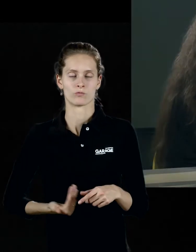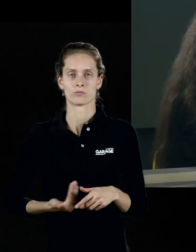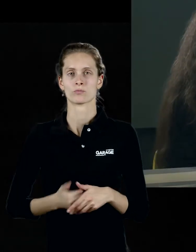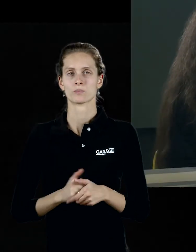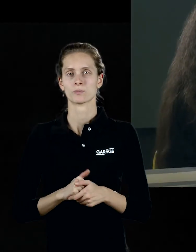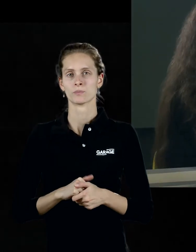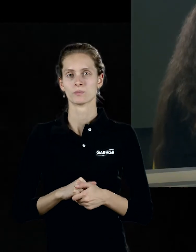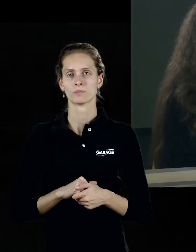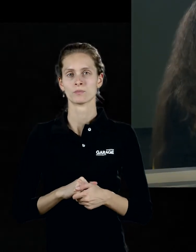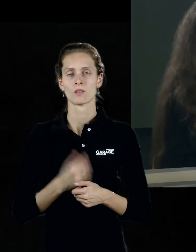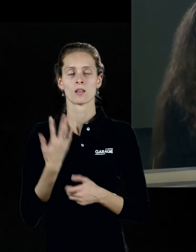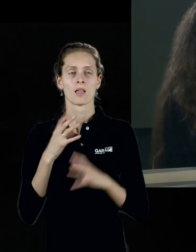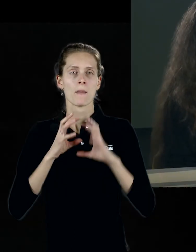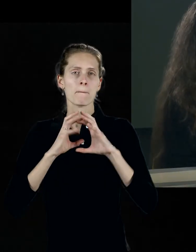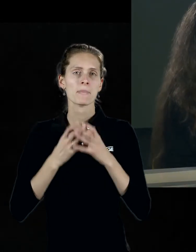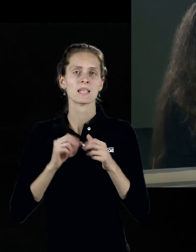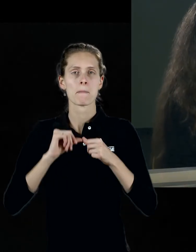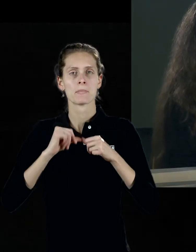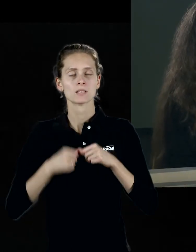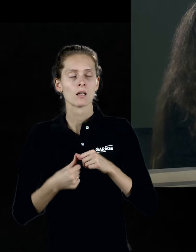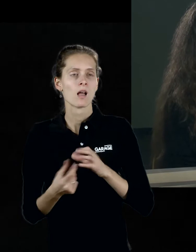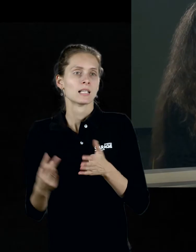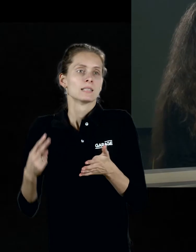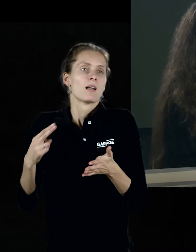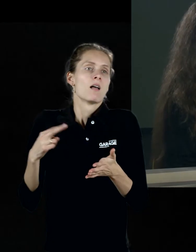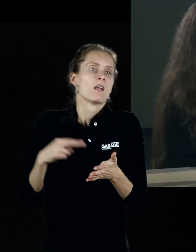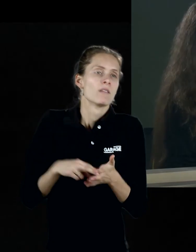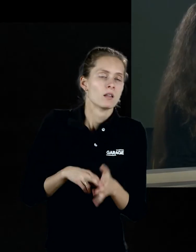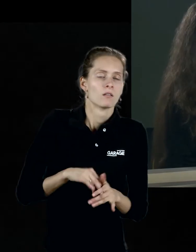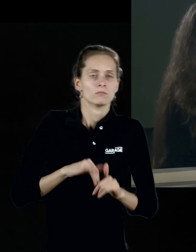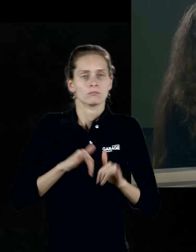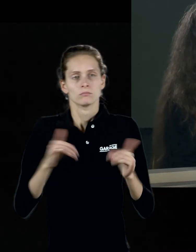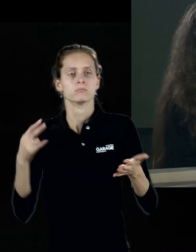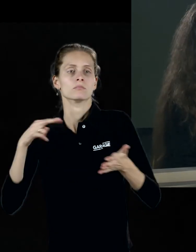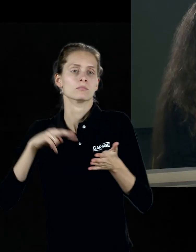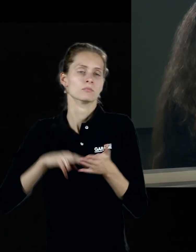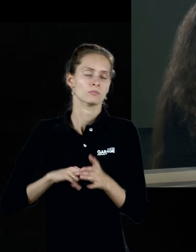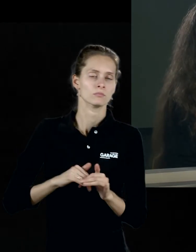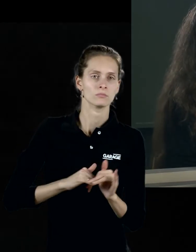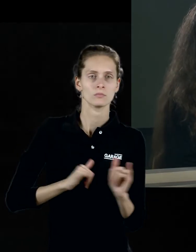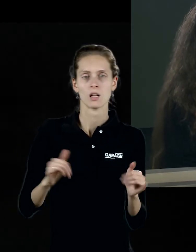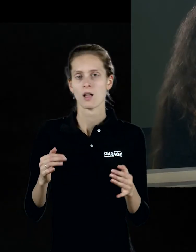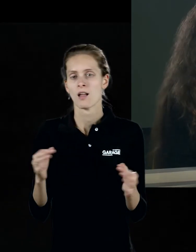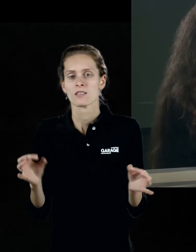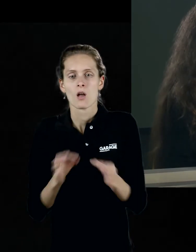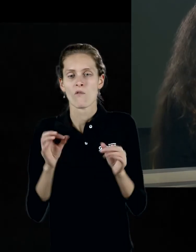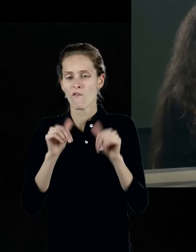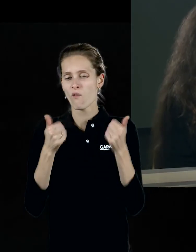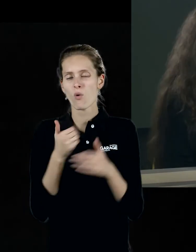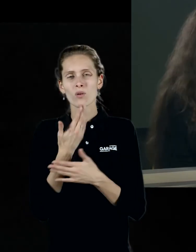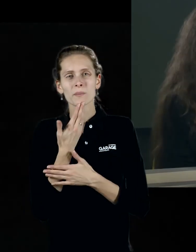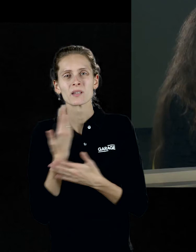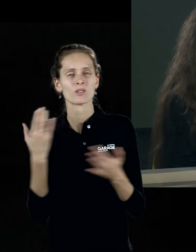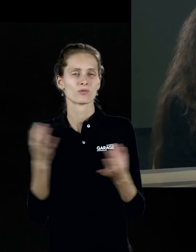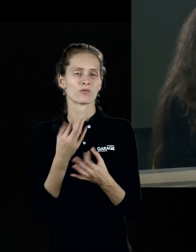состоянии постоянного становления, как у Клея, он может быть только эфемерным, никаких форм нет, есть только никаких